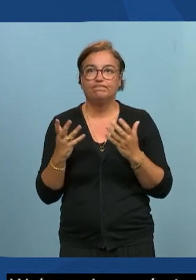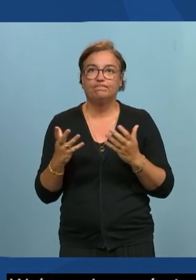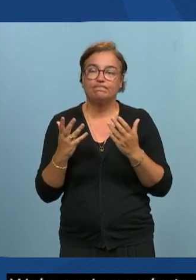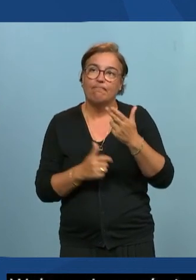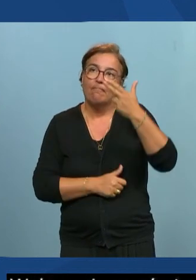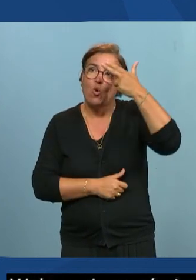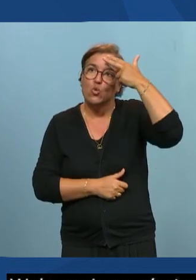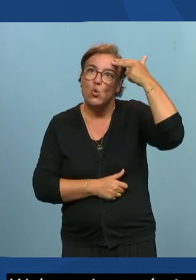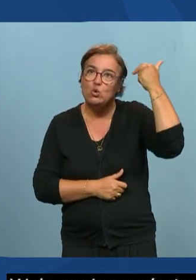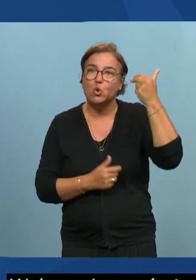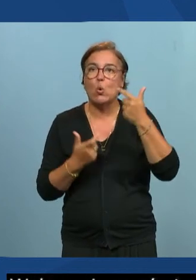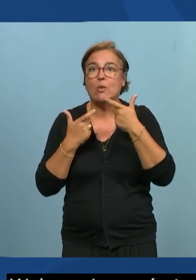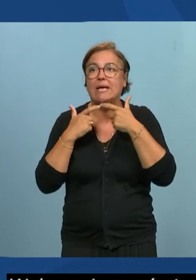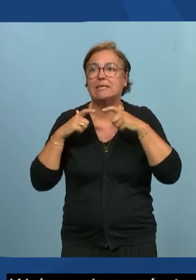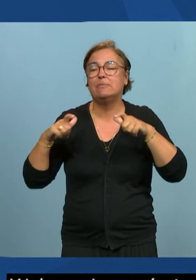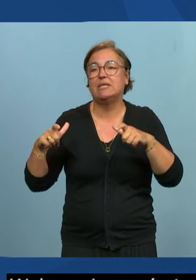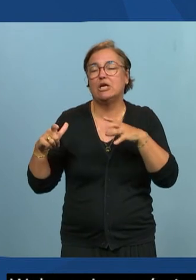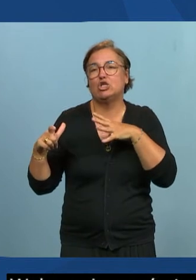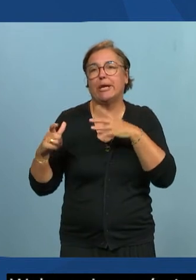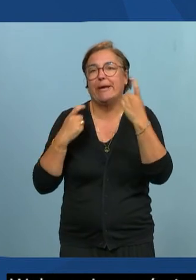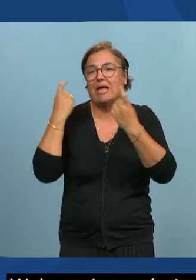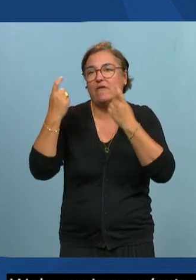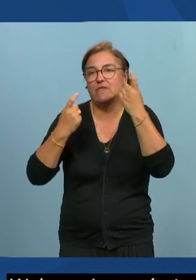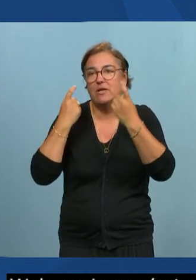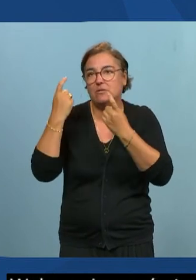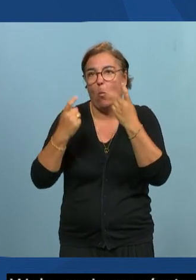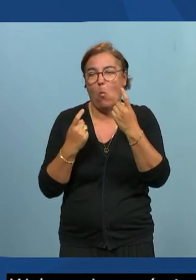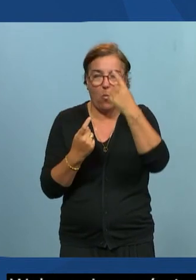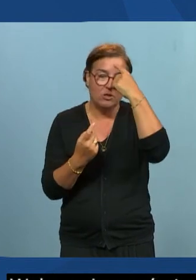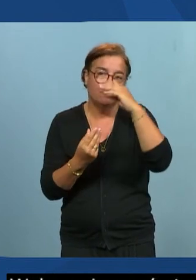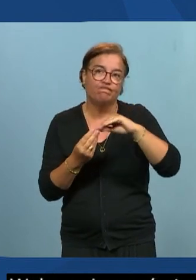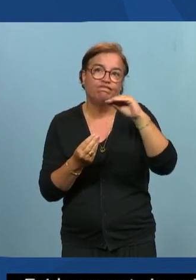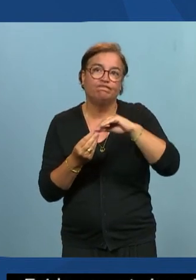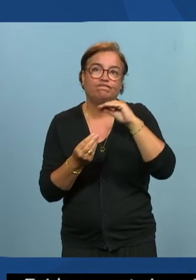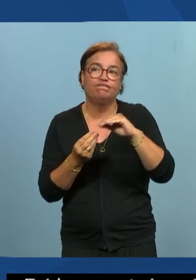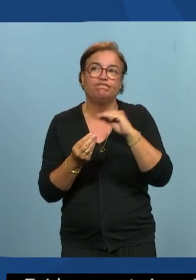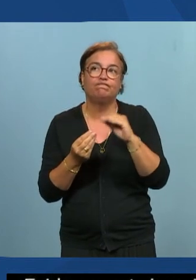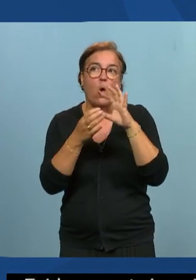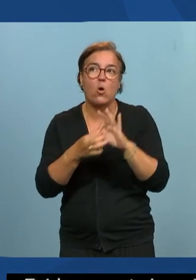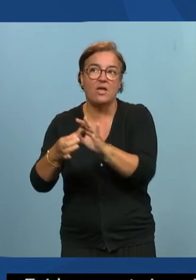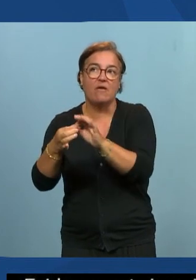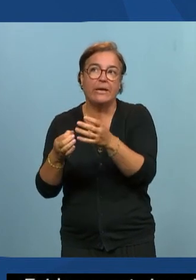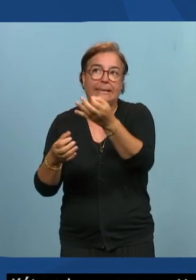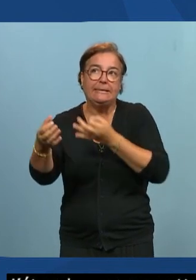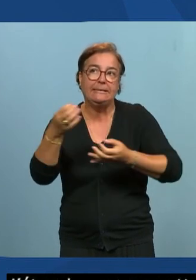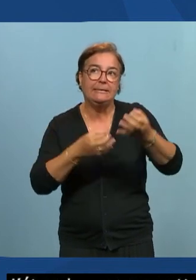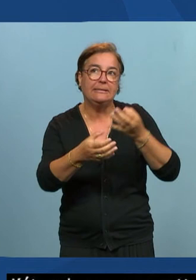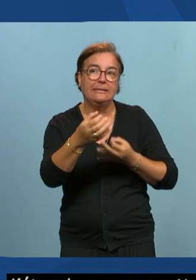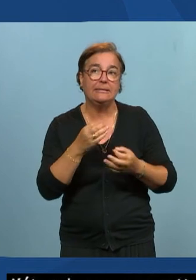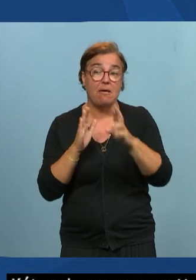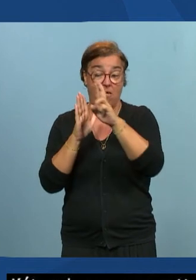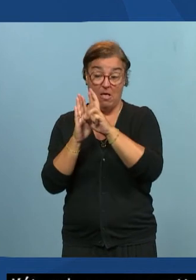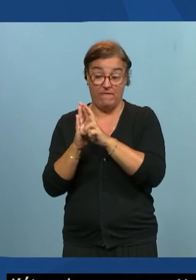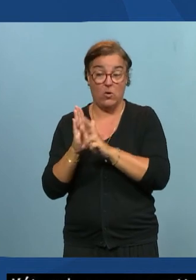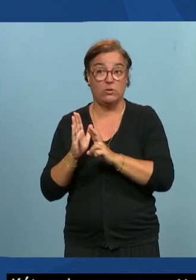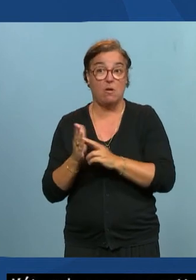d'accessibilité quelques réflexions qui me viennent par rapport à ce que vous dites les référentiels qu'on utilise actuellement sont